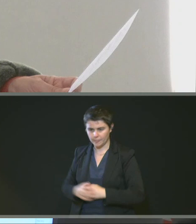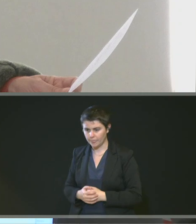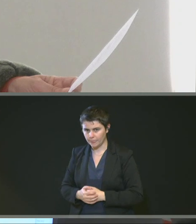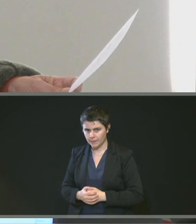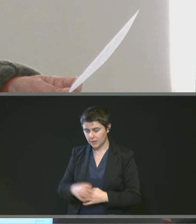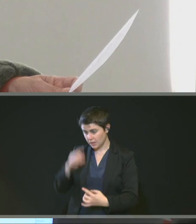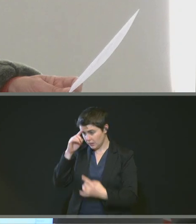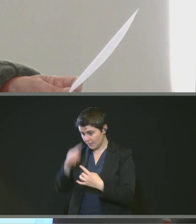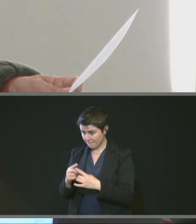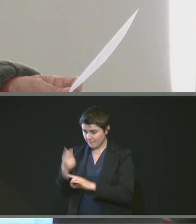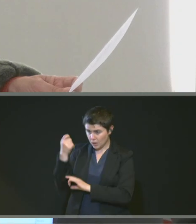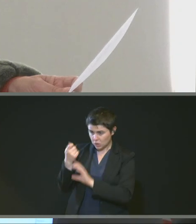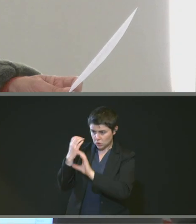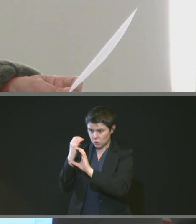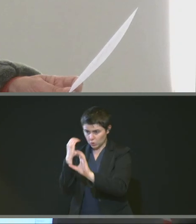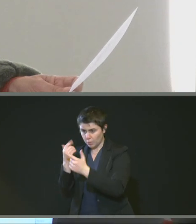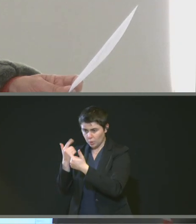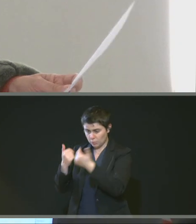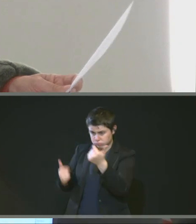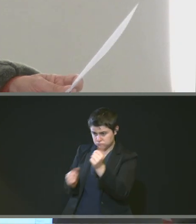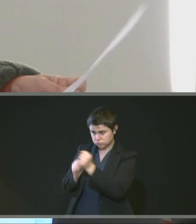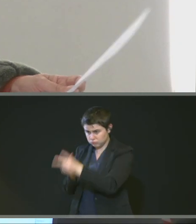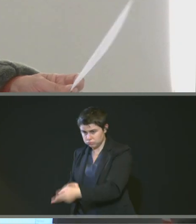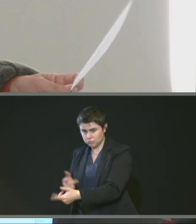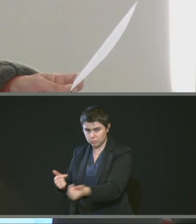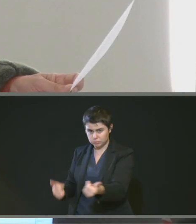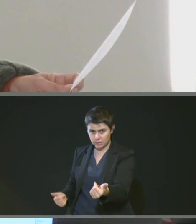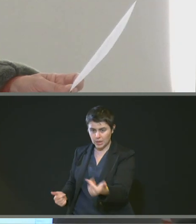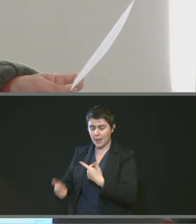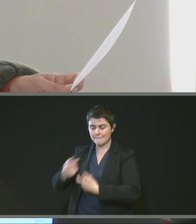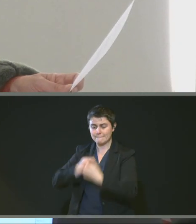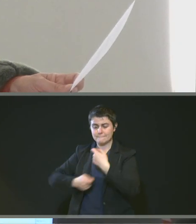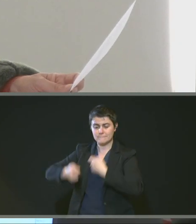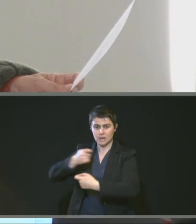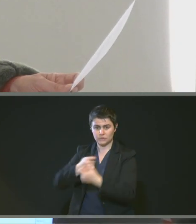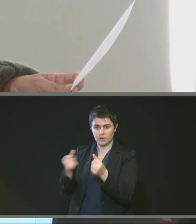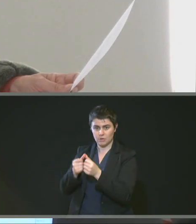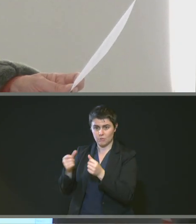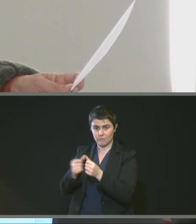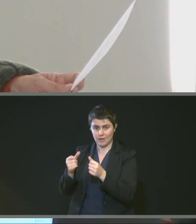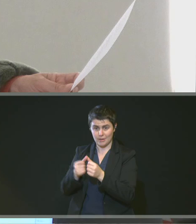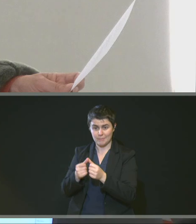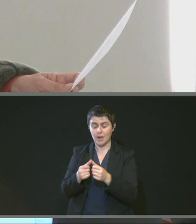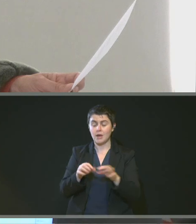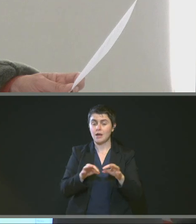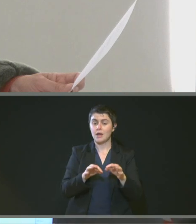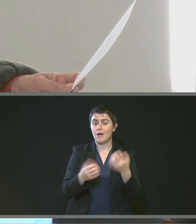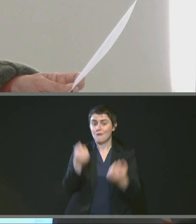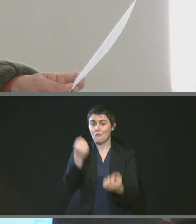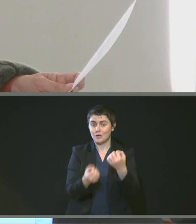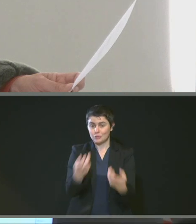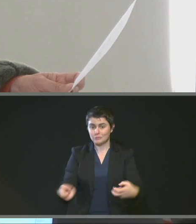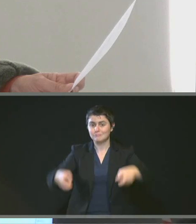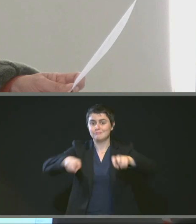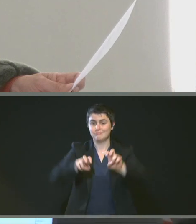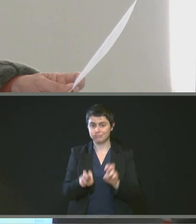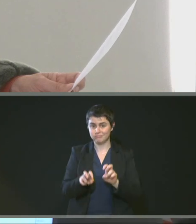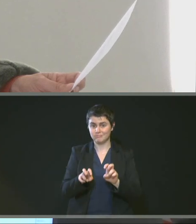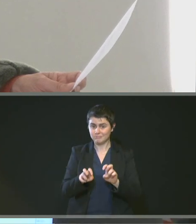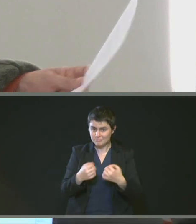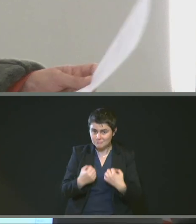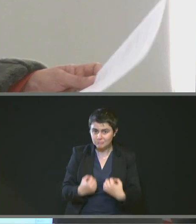transports, il y avait un objet de marché qui était le suivant. Continuité des lignes de covoiturage existantes et développement